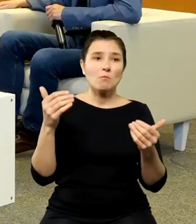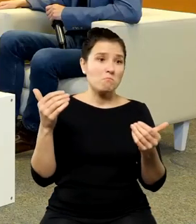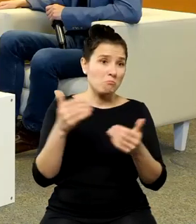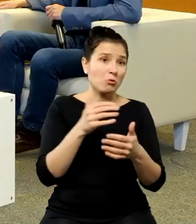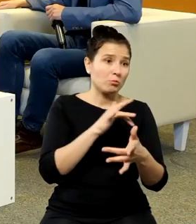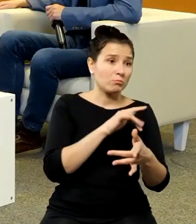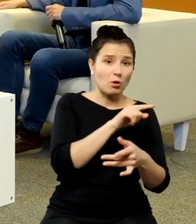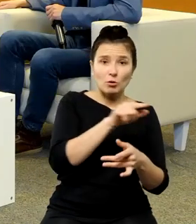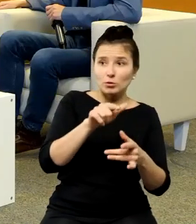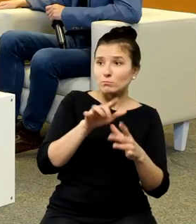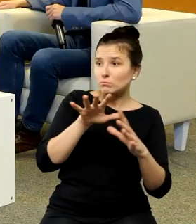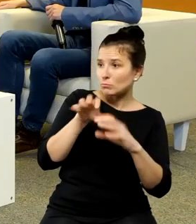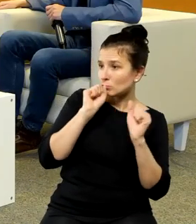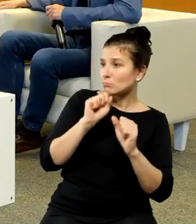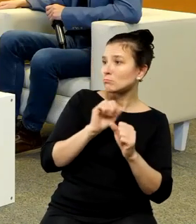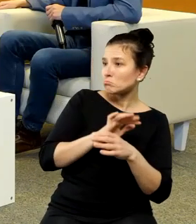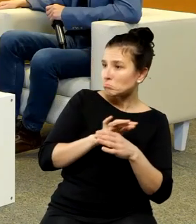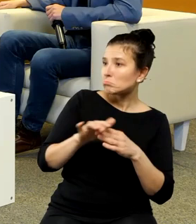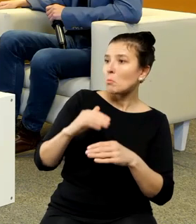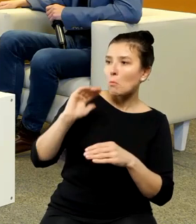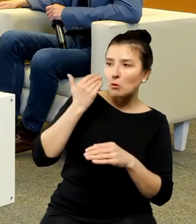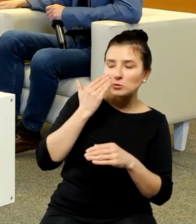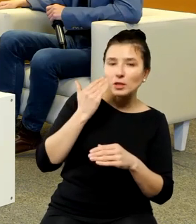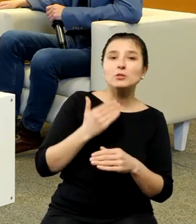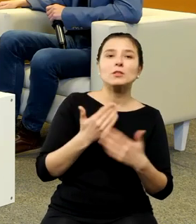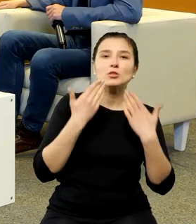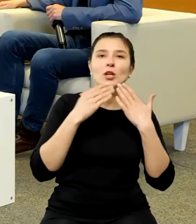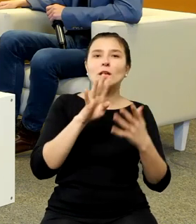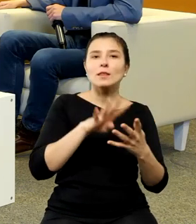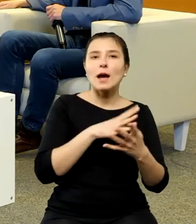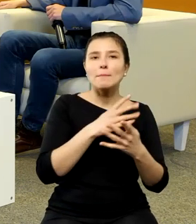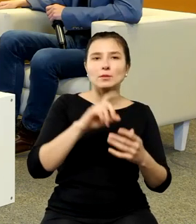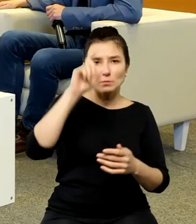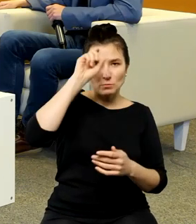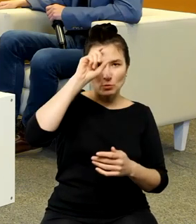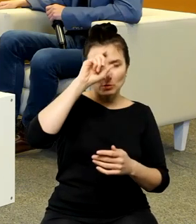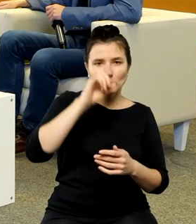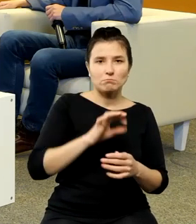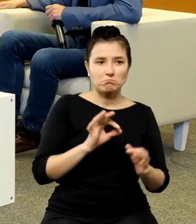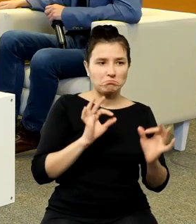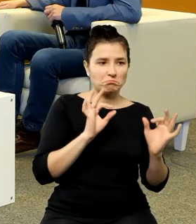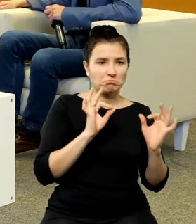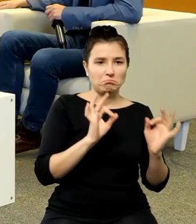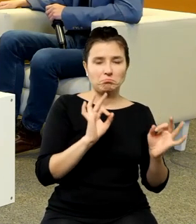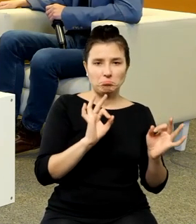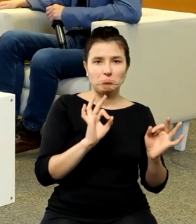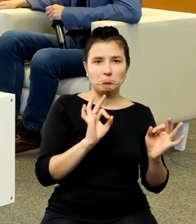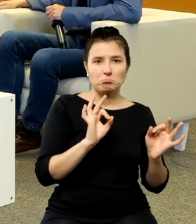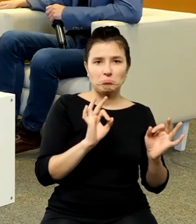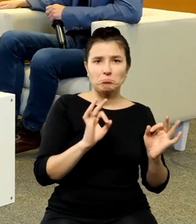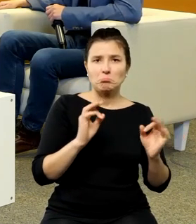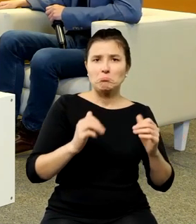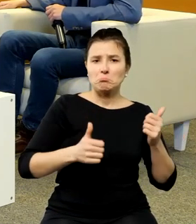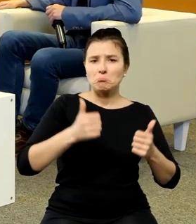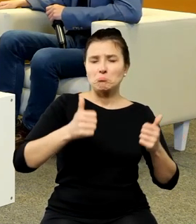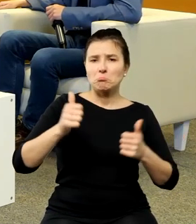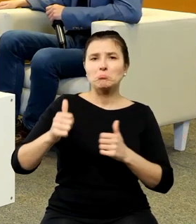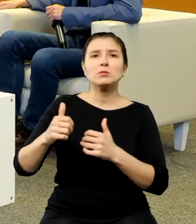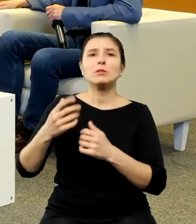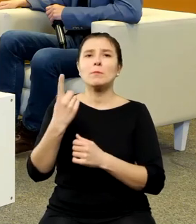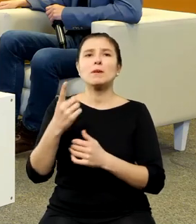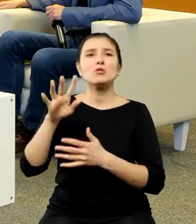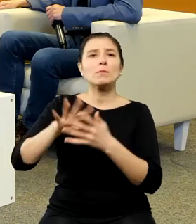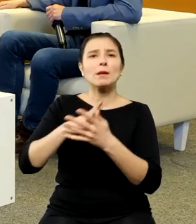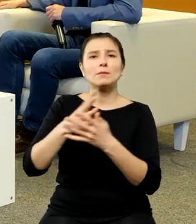Tablice pruskie bardzo dobrze konkurowały z tablicami alfonsyńskimi na przełomie XVI i XVII